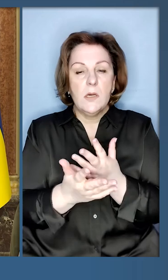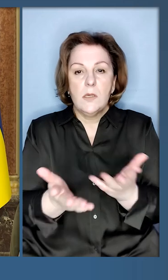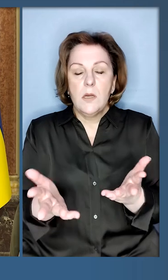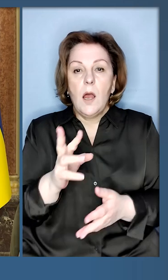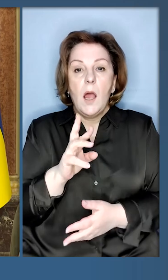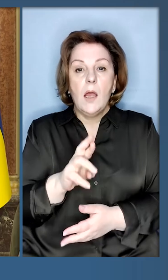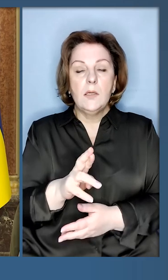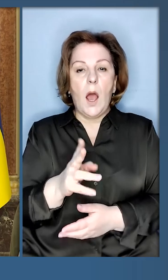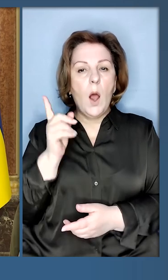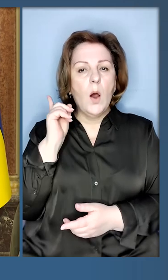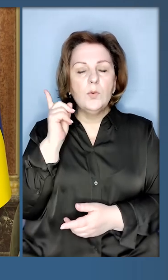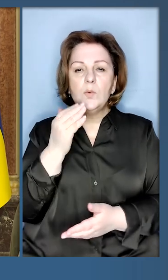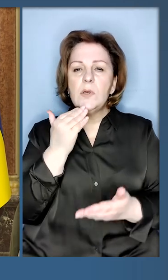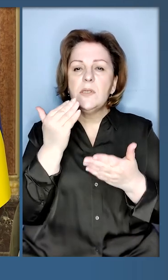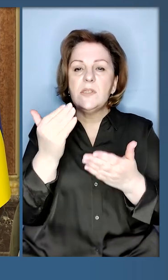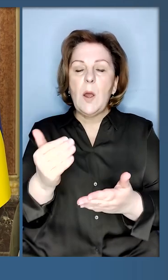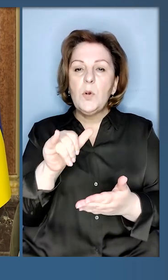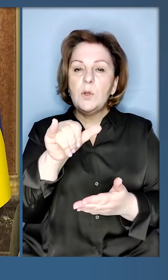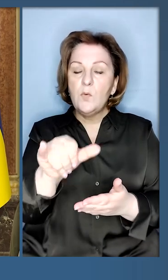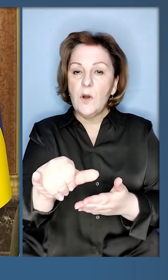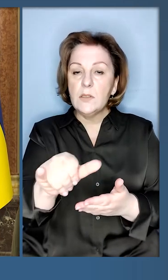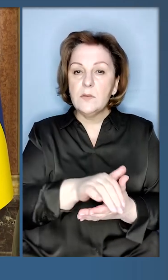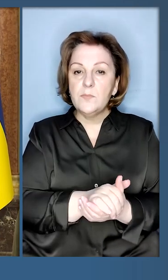Я тоді запитав у вас.